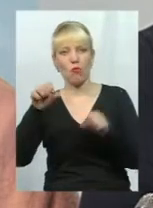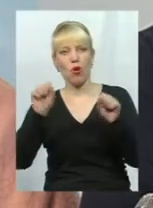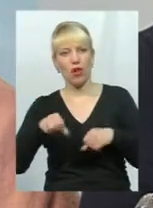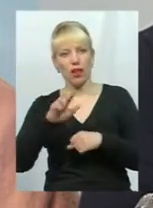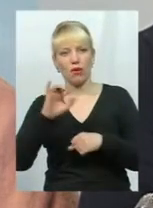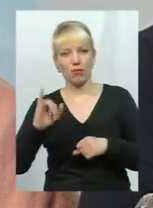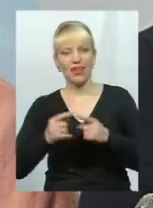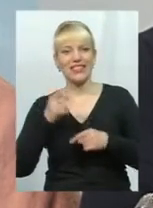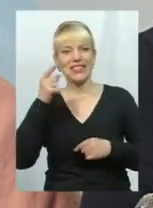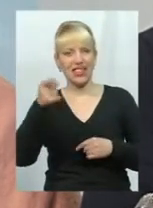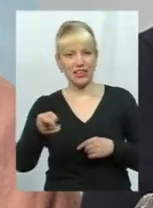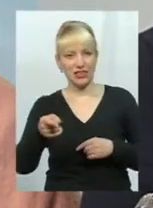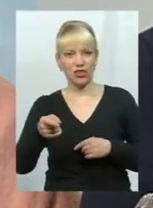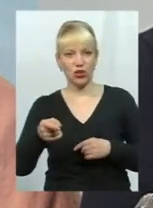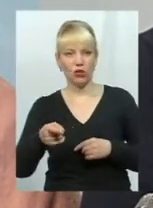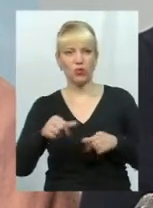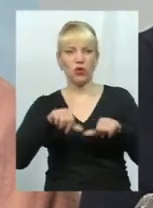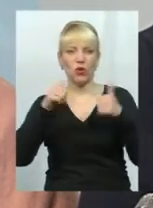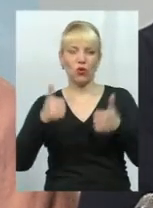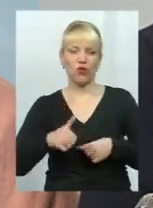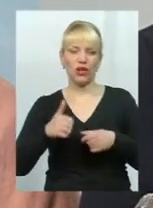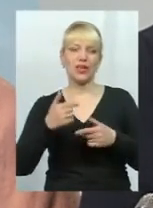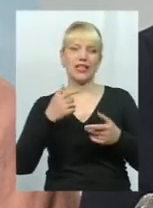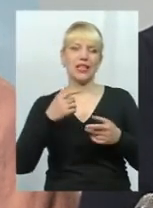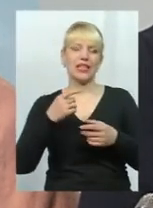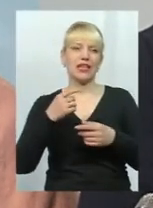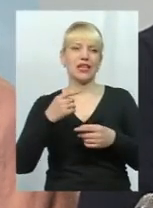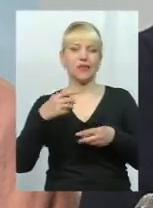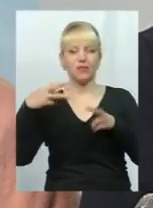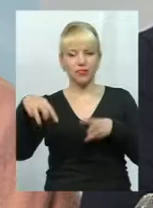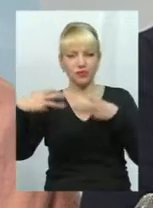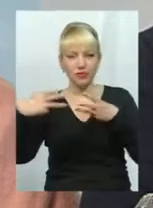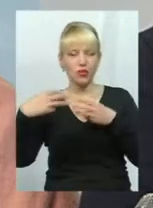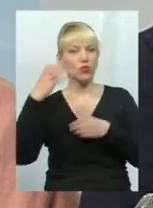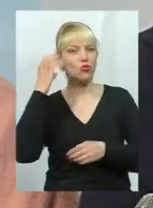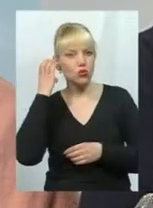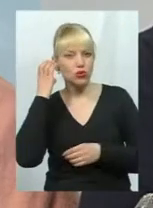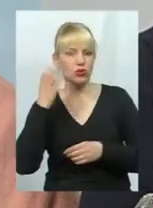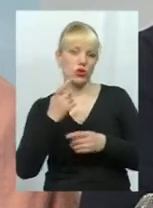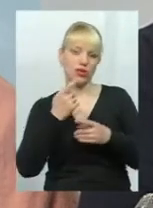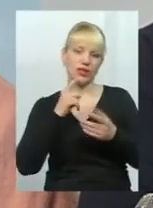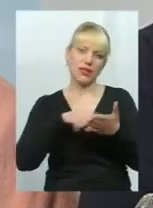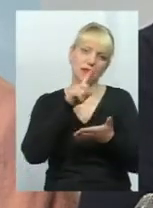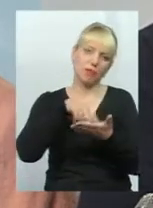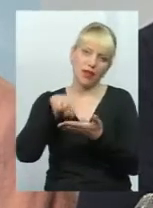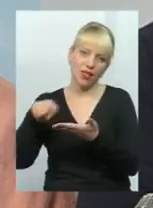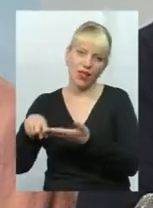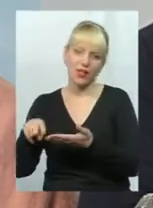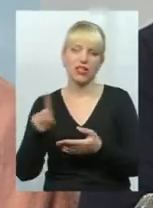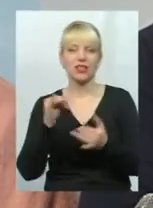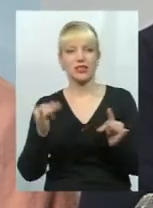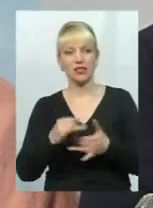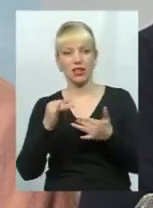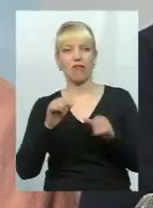дистанційно у вигляді вебінару прослухати, задати запитання, які її цікавлять, і тоді, можливо,